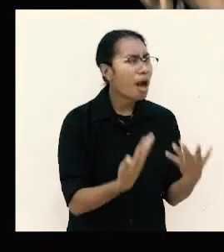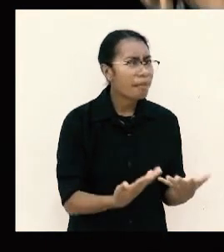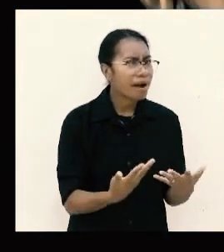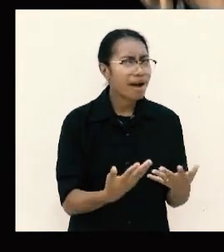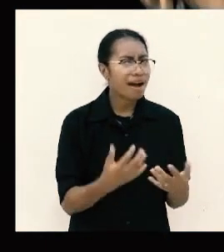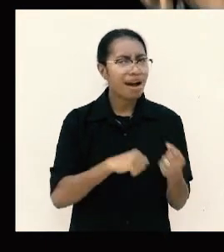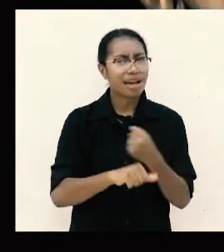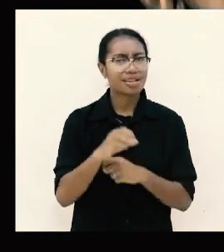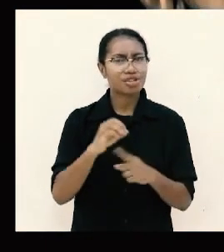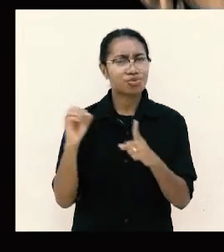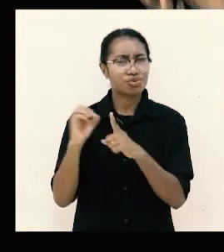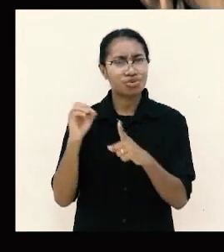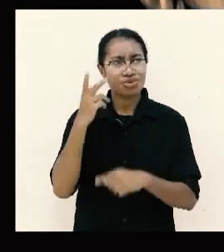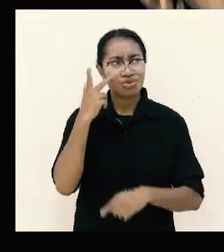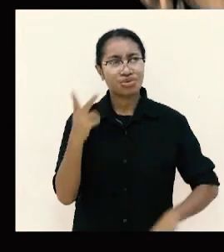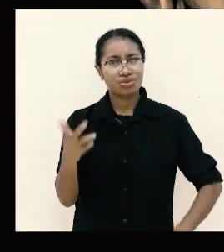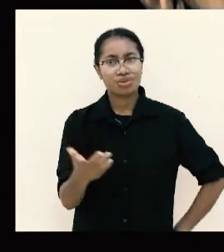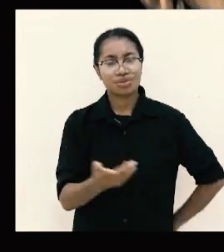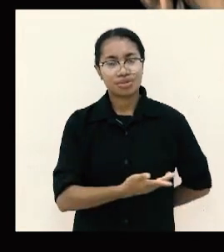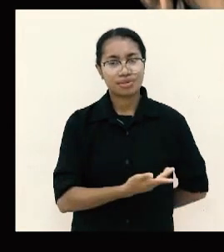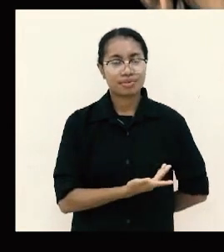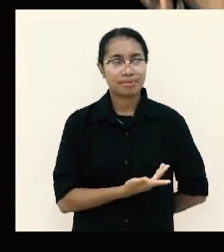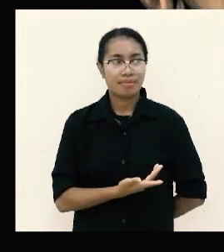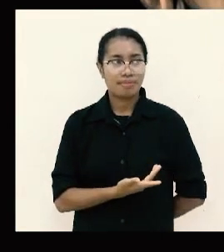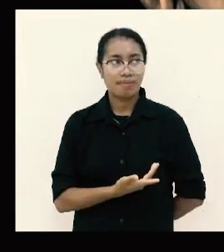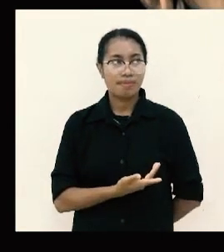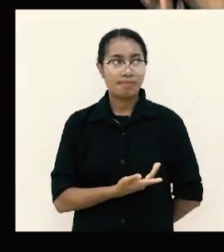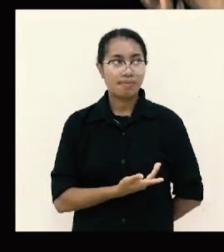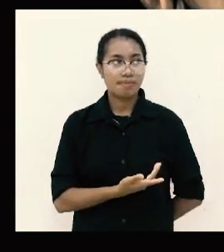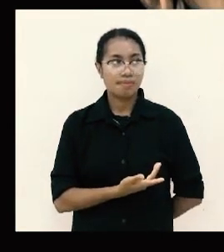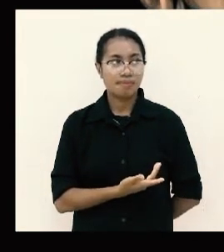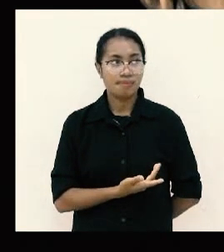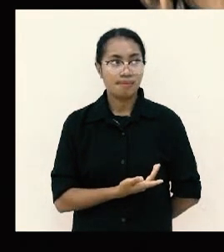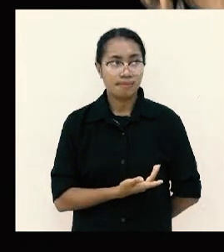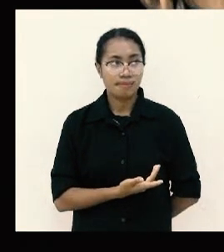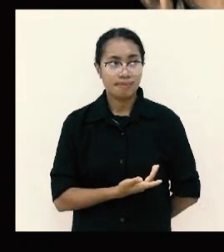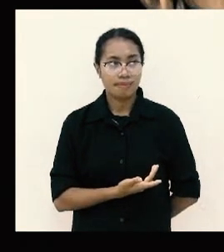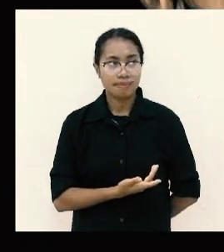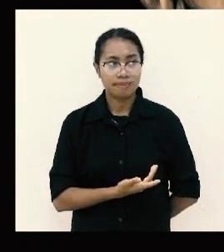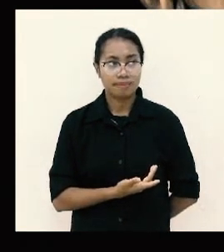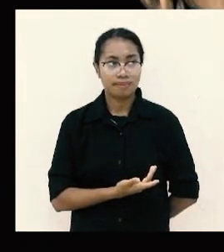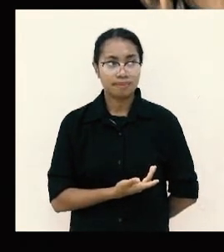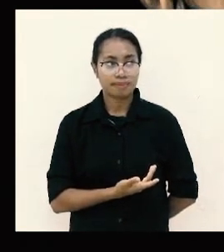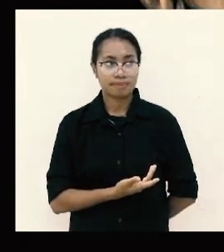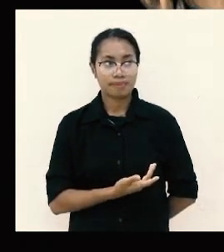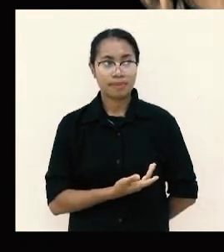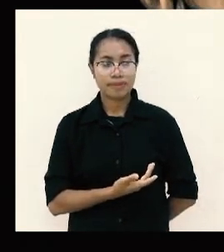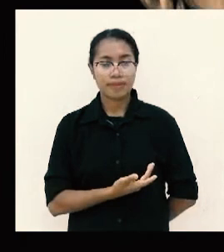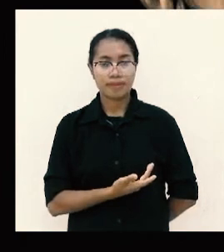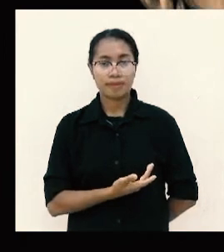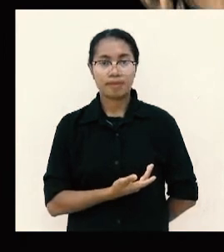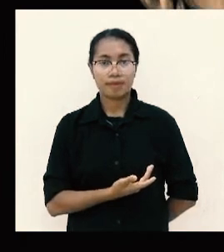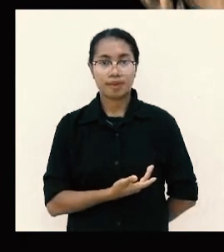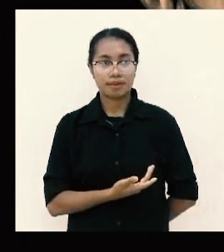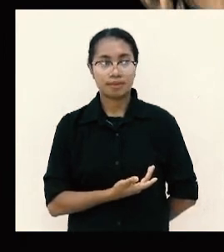aku sangat bersuka cita dalam Tuhan